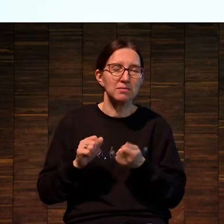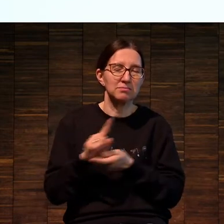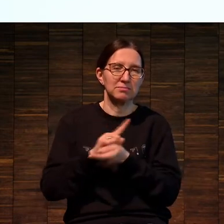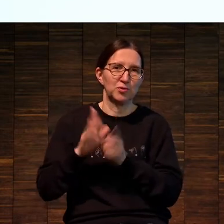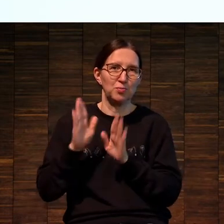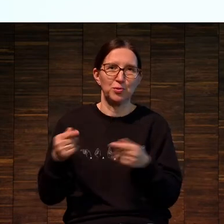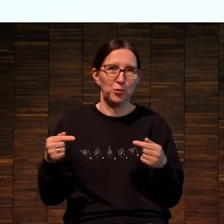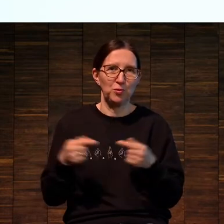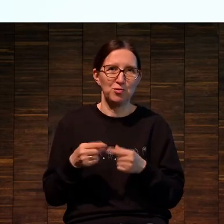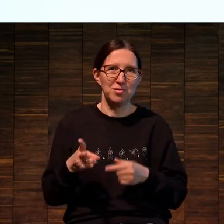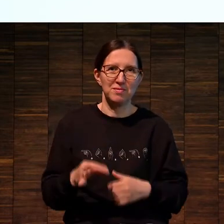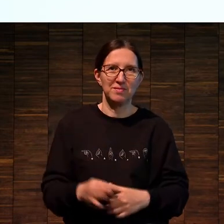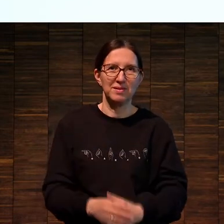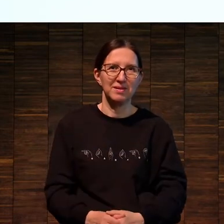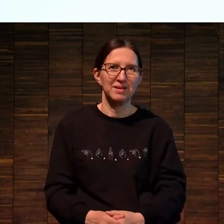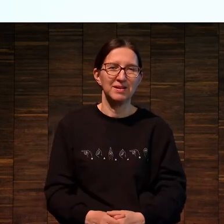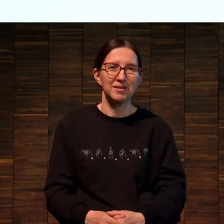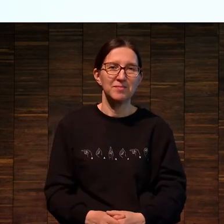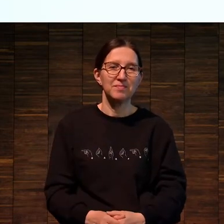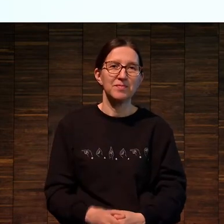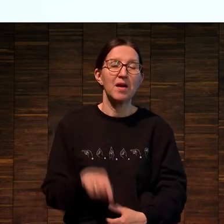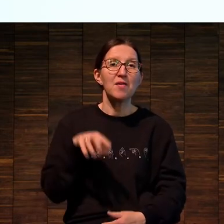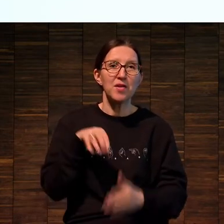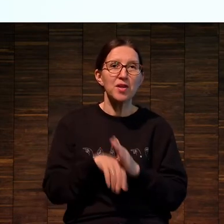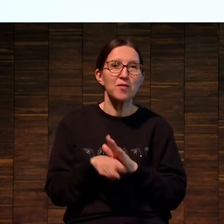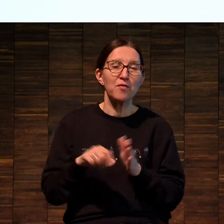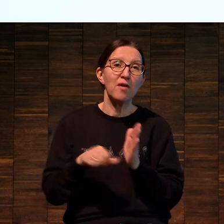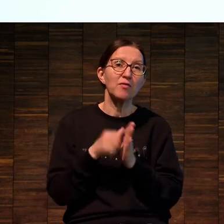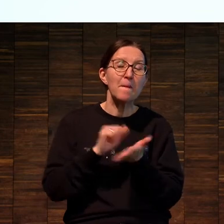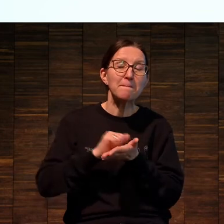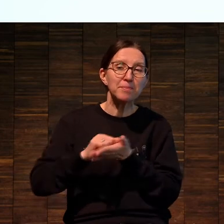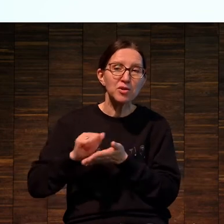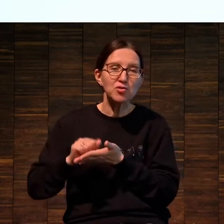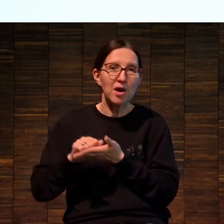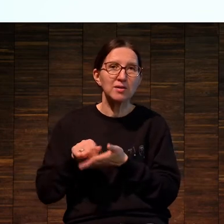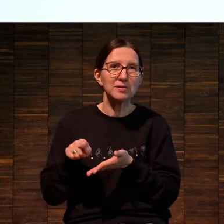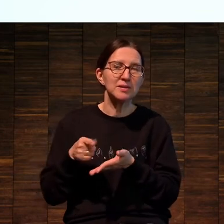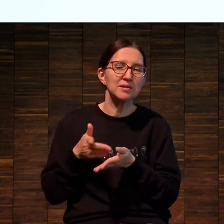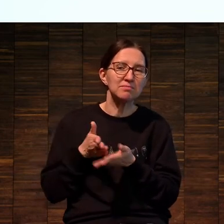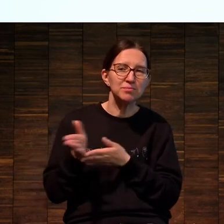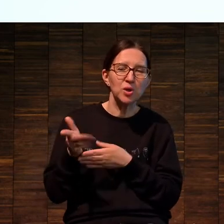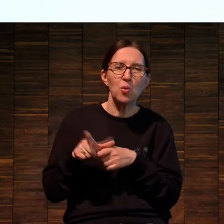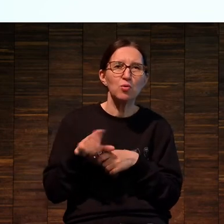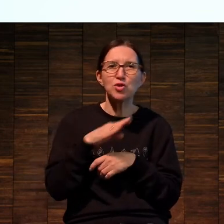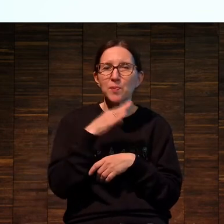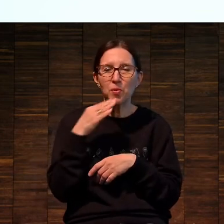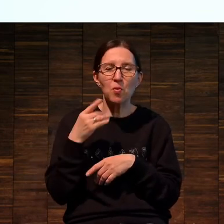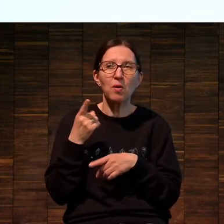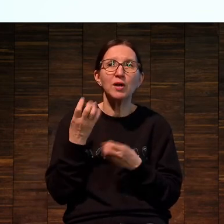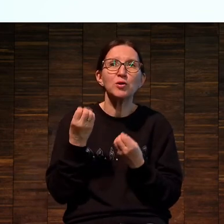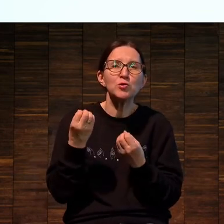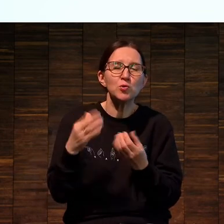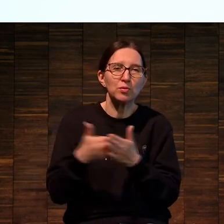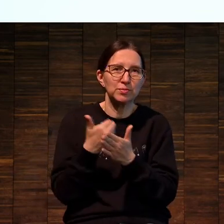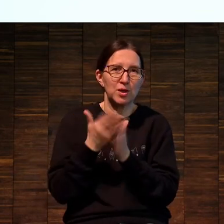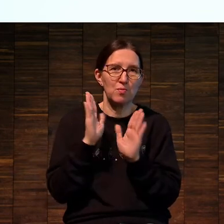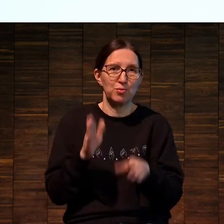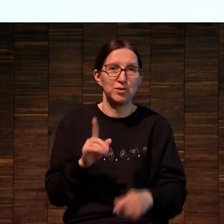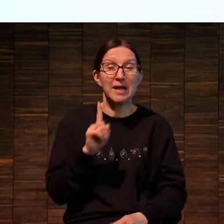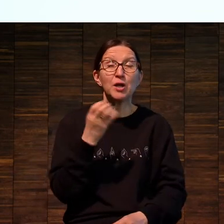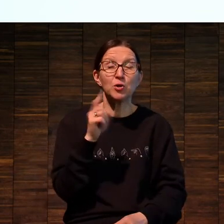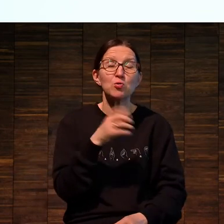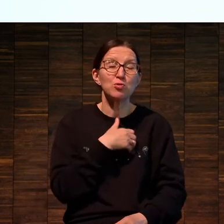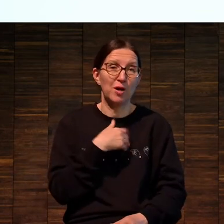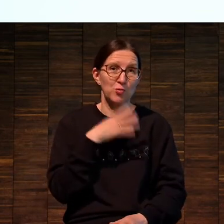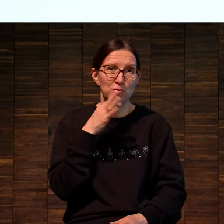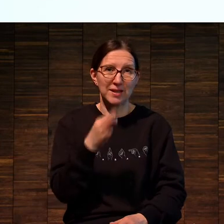месте, я точно, я уверен. То есть у печати в этом смысле очень много того, что есть сказать. Еще один момент про